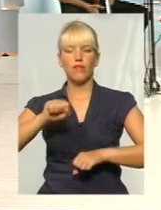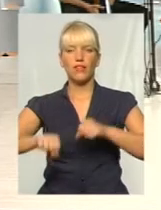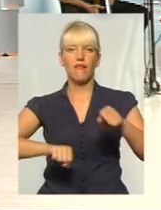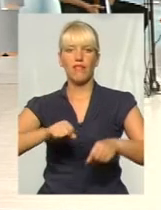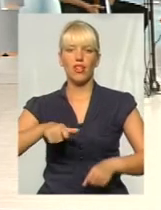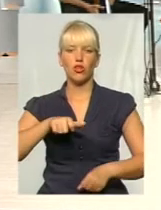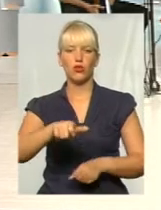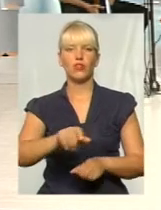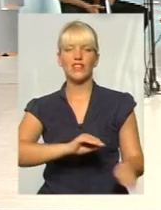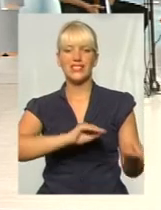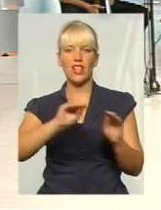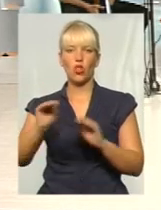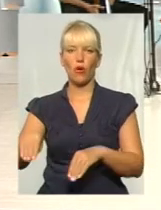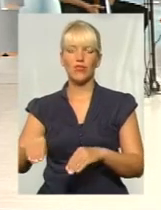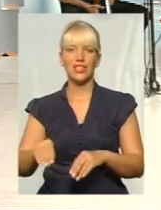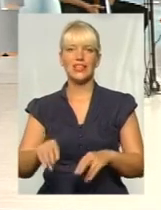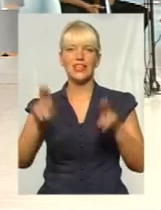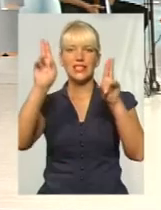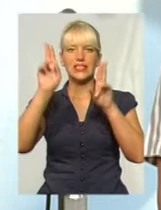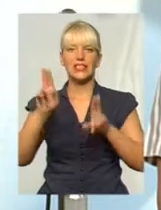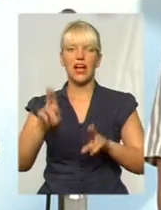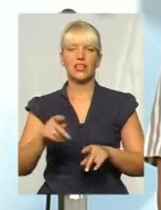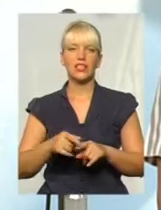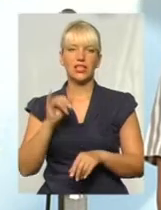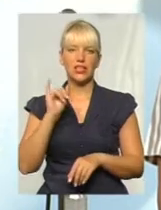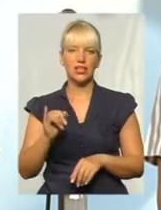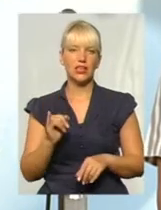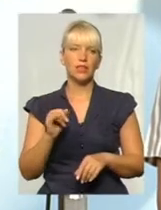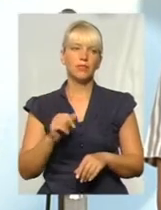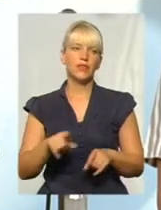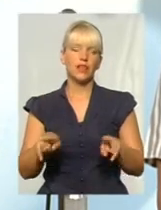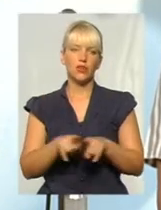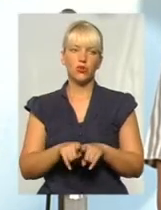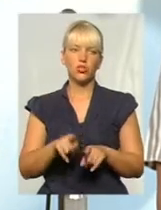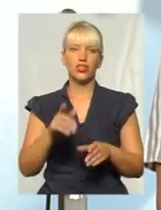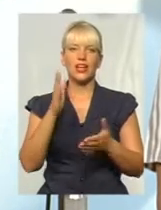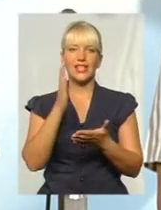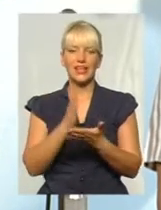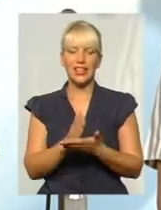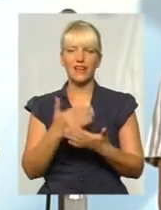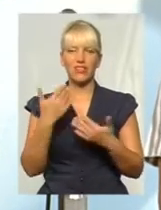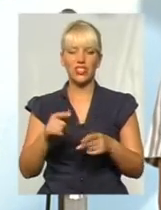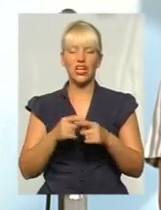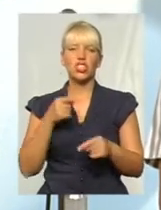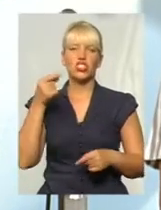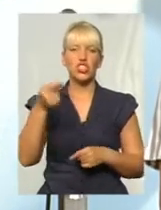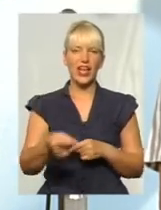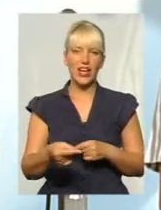встановлені знаки, і також через ту велодоріжку вже є пішохідний переход, для того, щоб